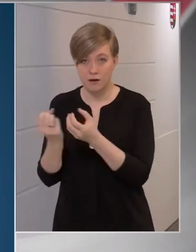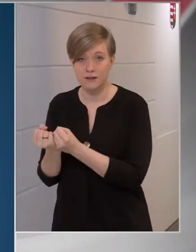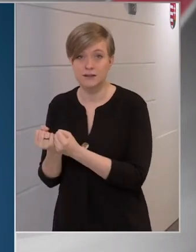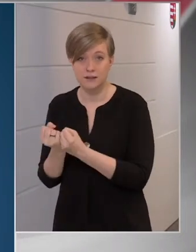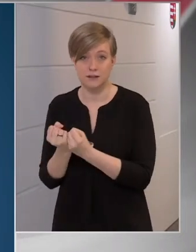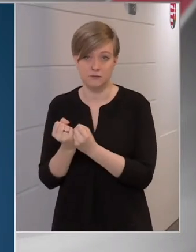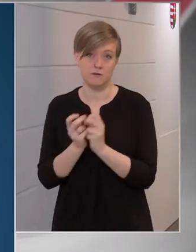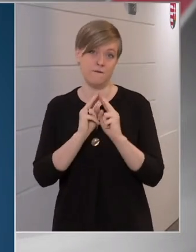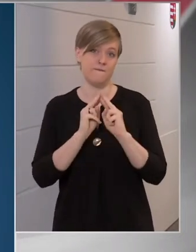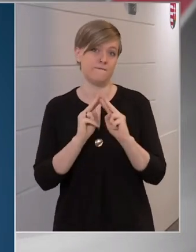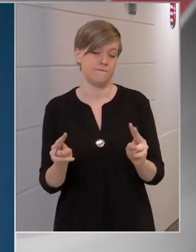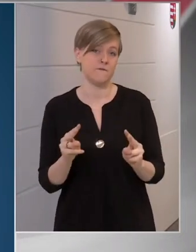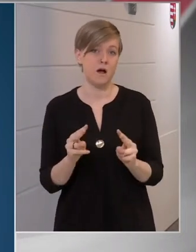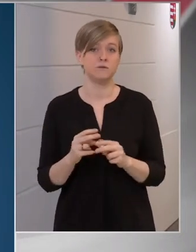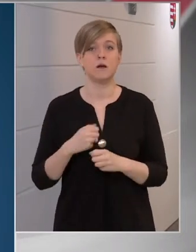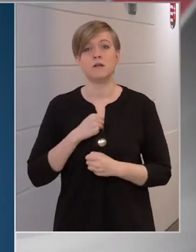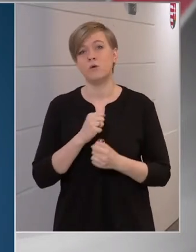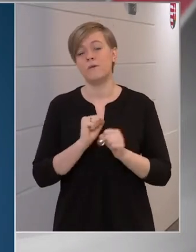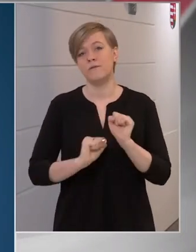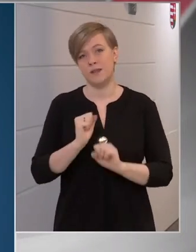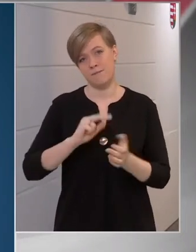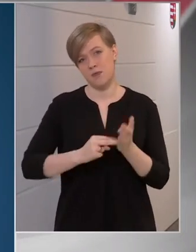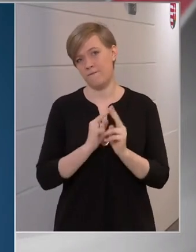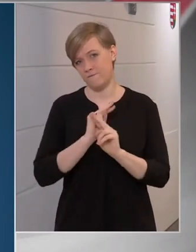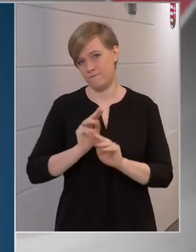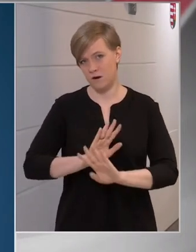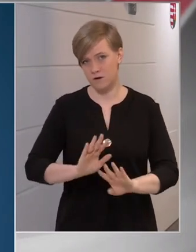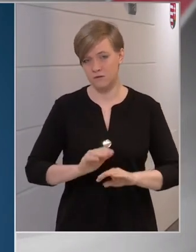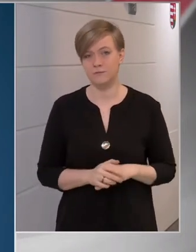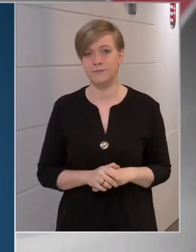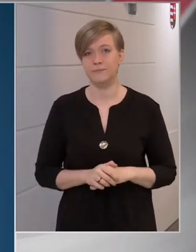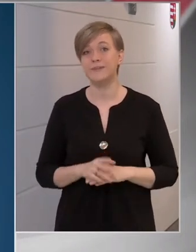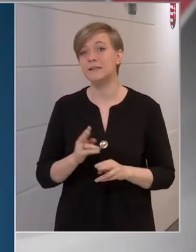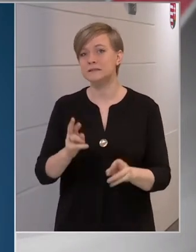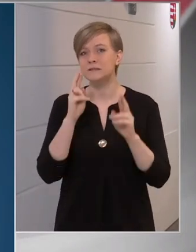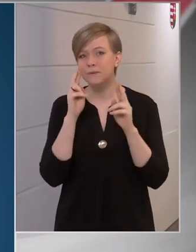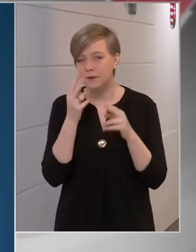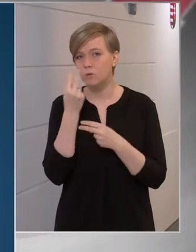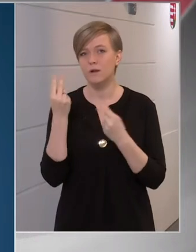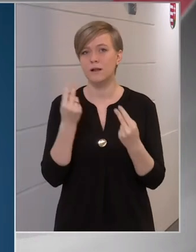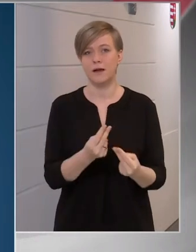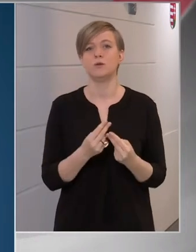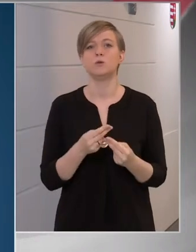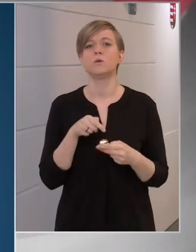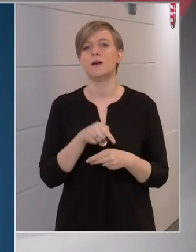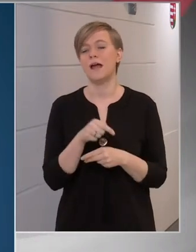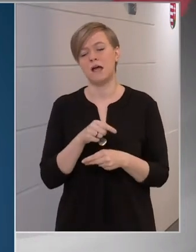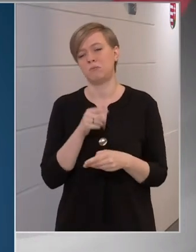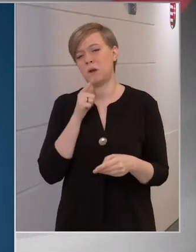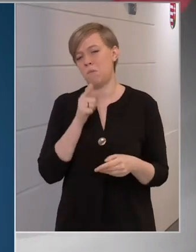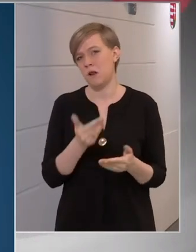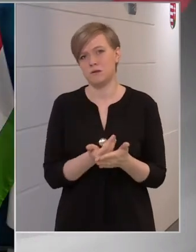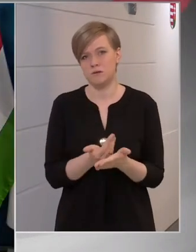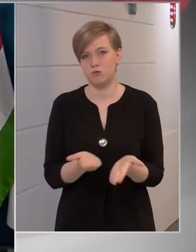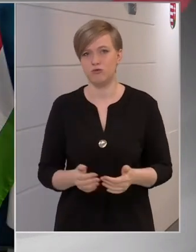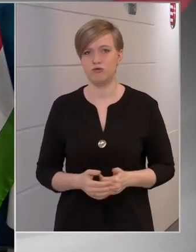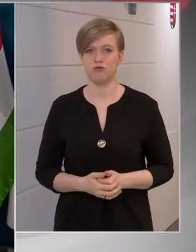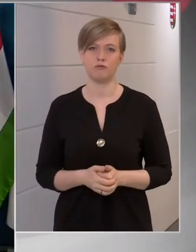is megvannak a katasztrofa védelemnek a tervei, de azt reméljük, és úgy látjuk, hogy egyébként erre már nem lesz szükség.